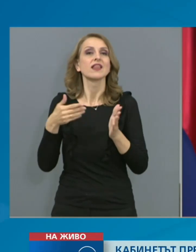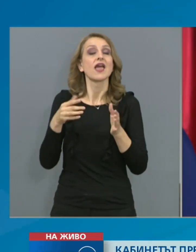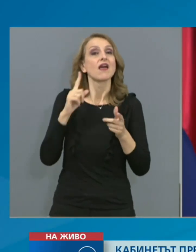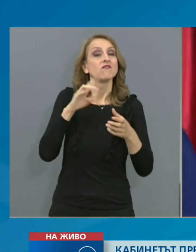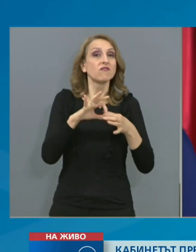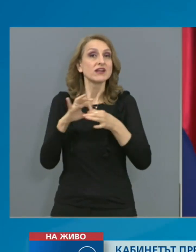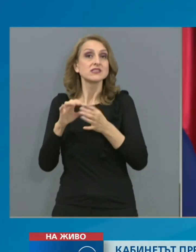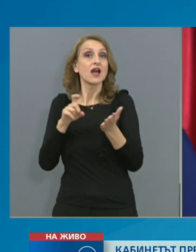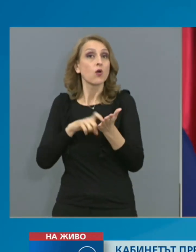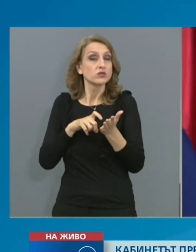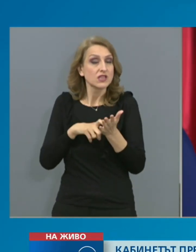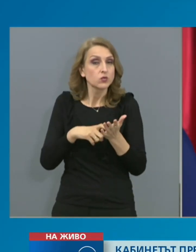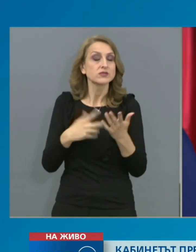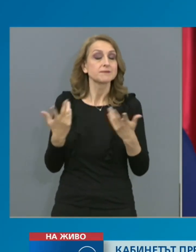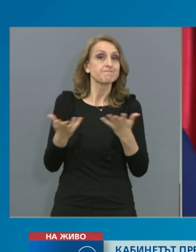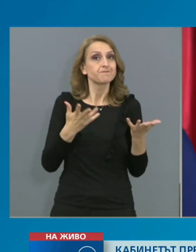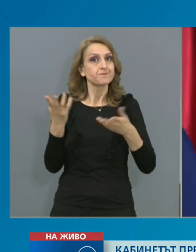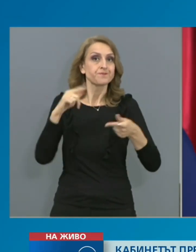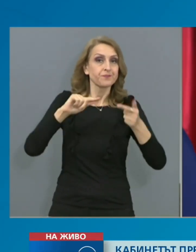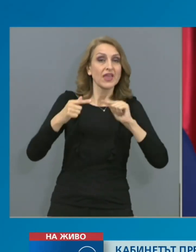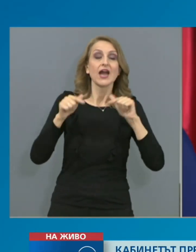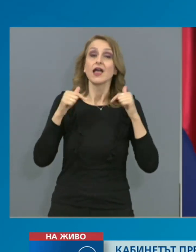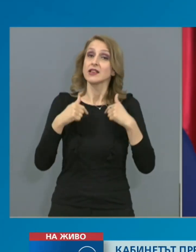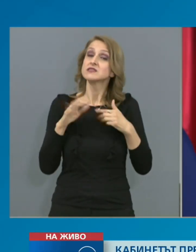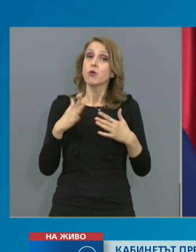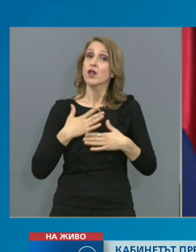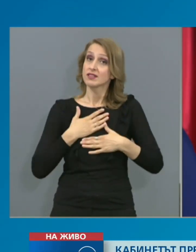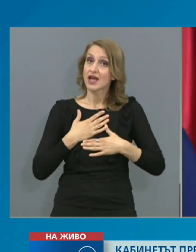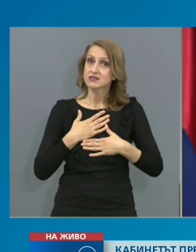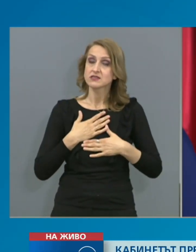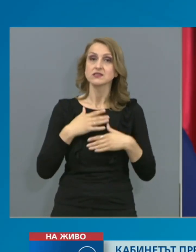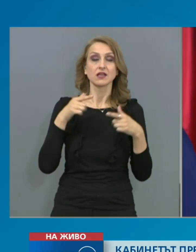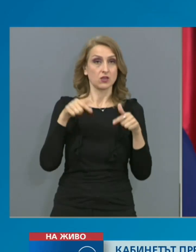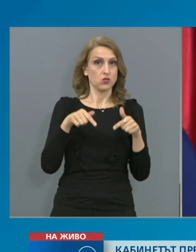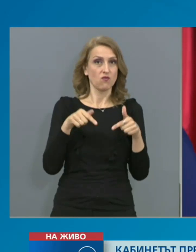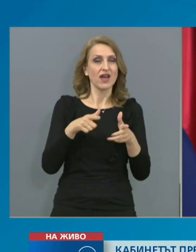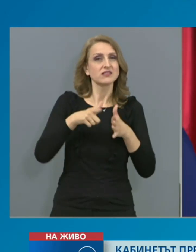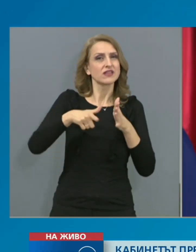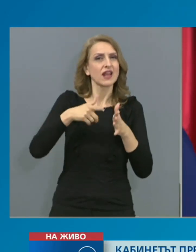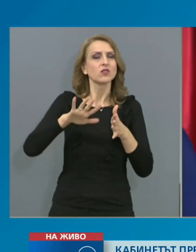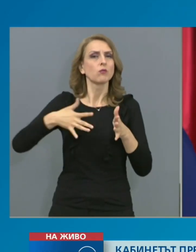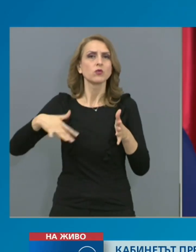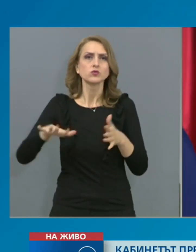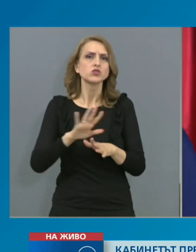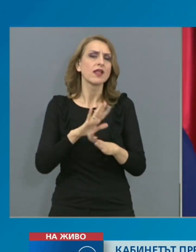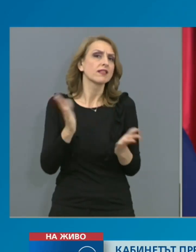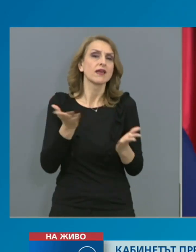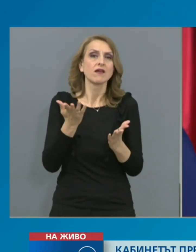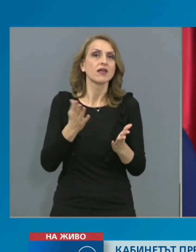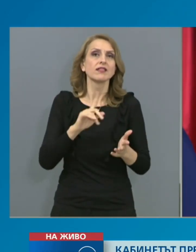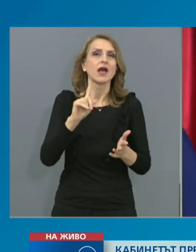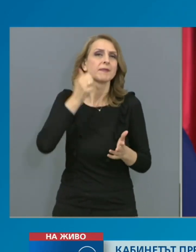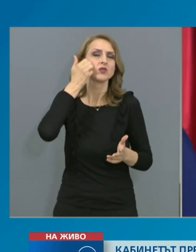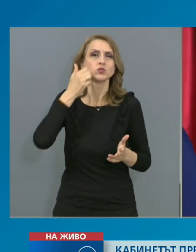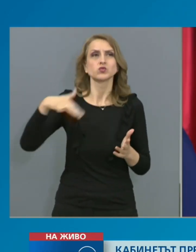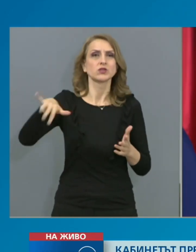становище е, че този инструмент е изчерпан и няма нужда да бъде използван от политиците